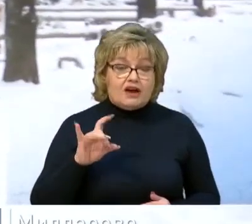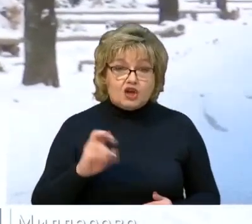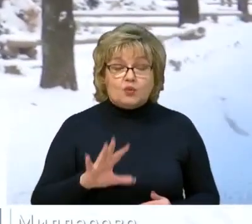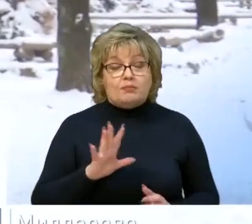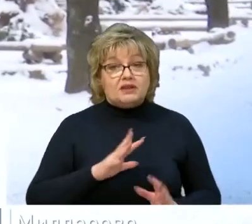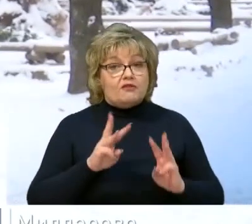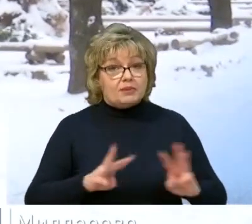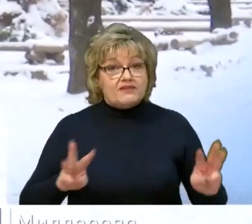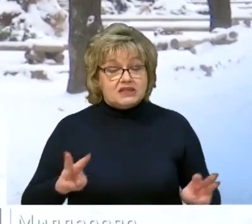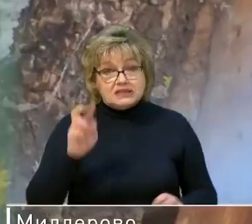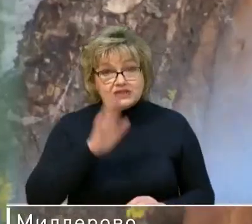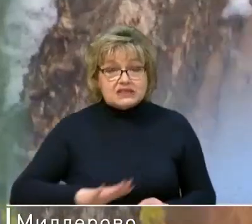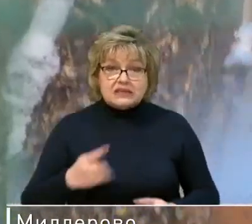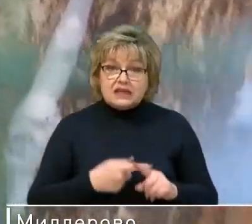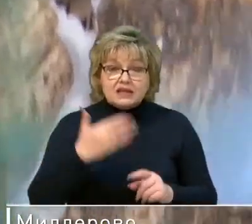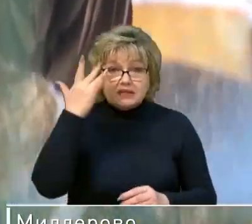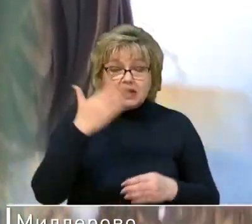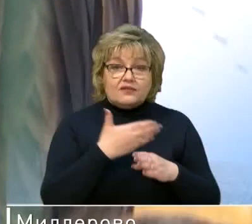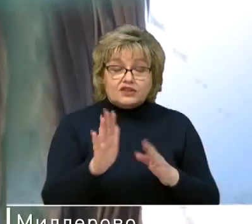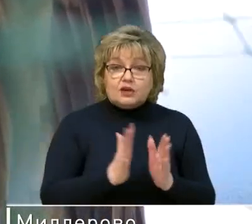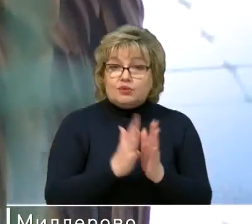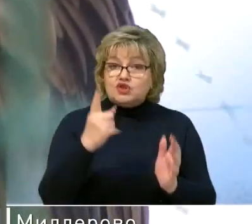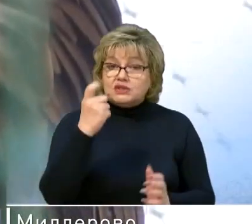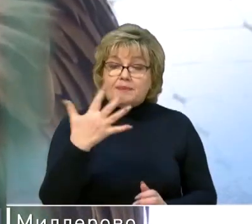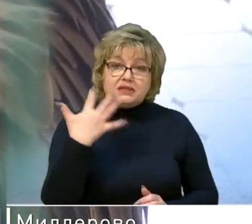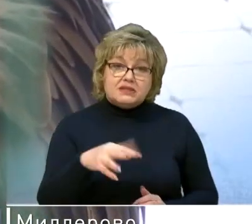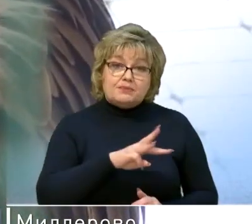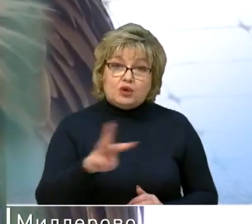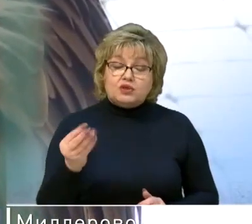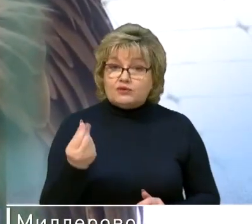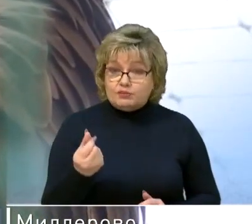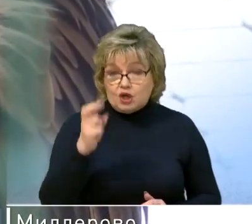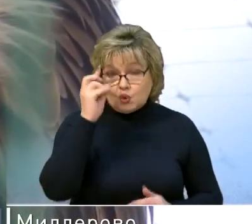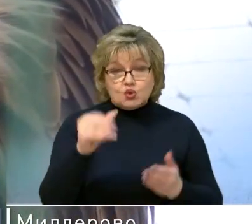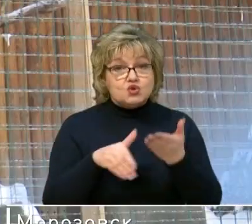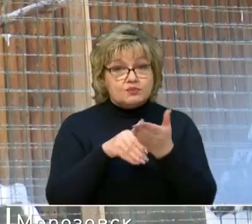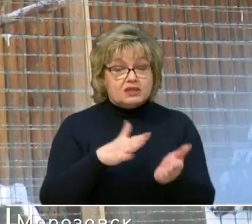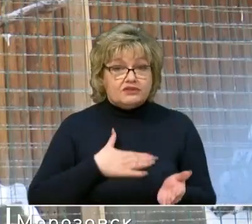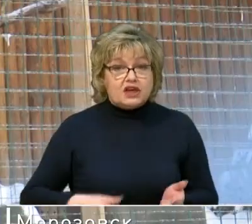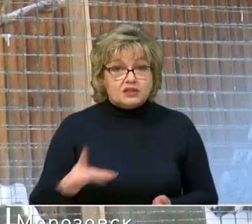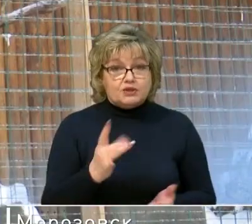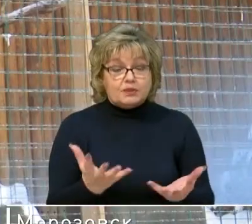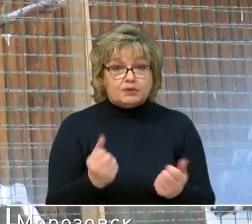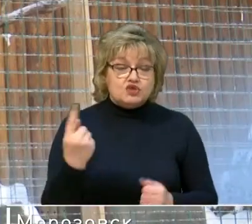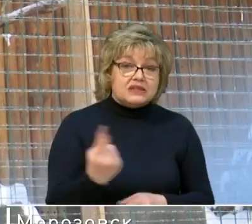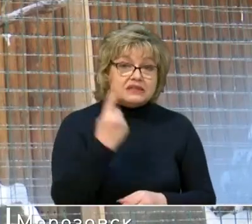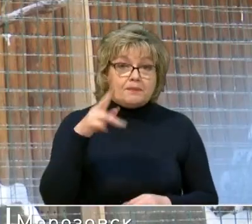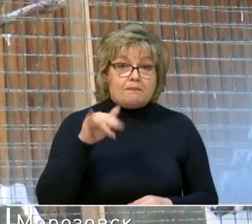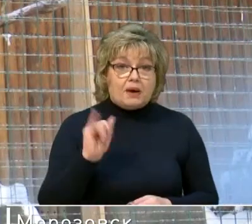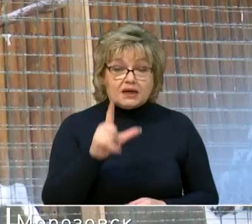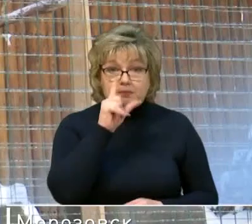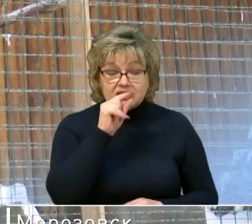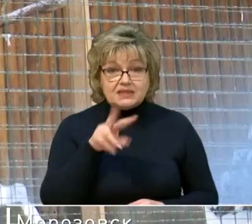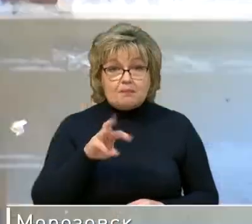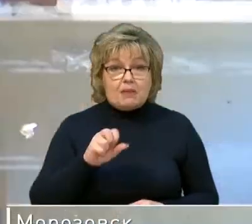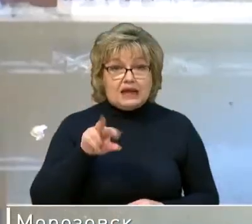страны. На эти цели в 2020-м выделили более 150 миллионов рублей. Госсубсидии в нашем регионе получил единственный парк птиц